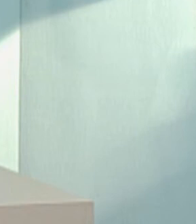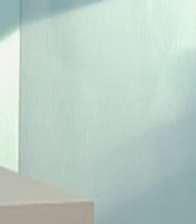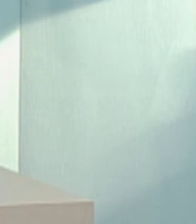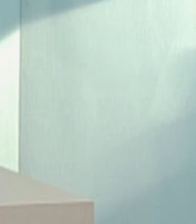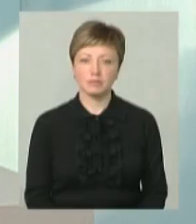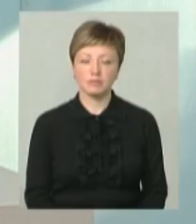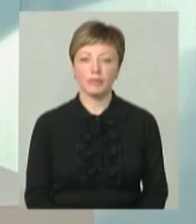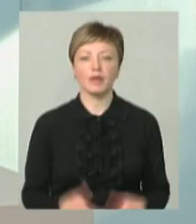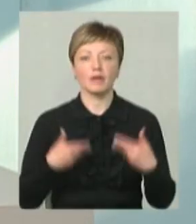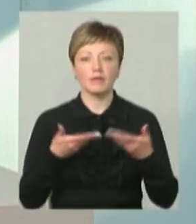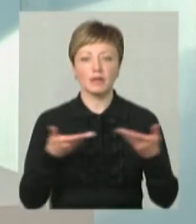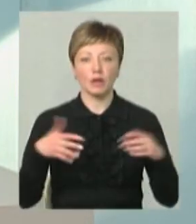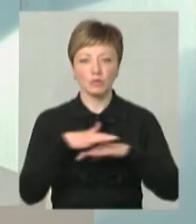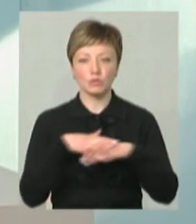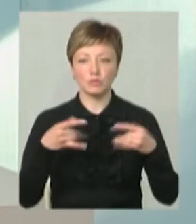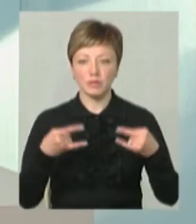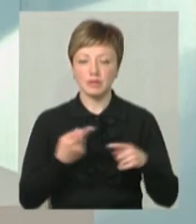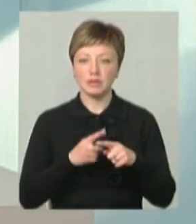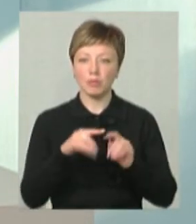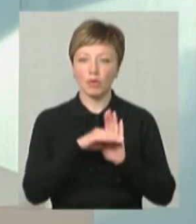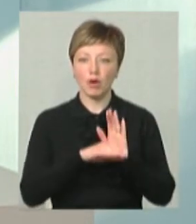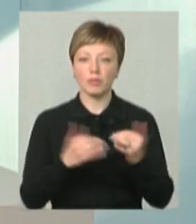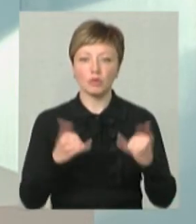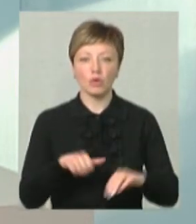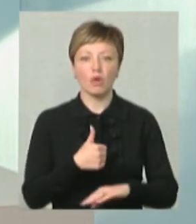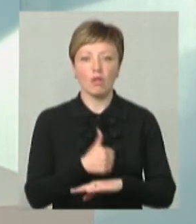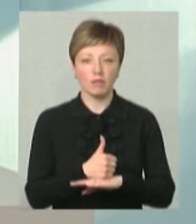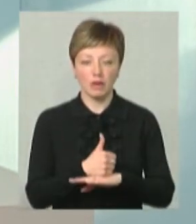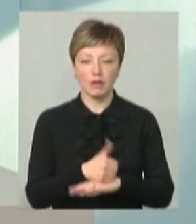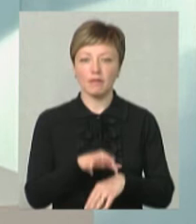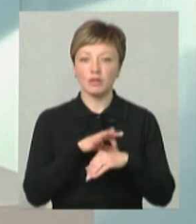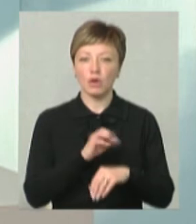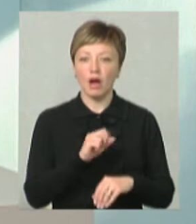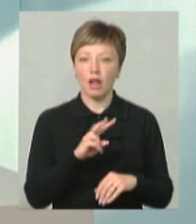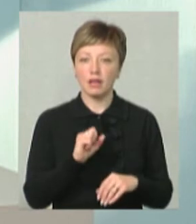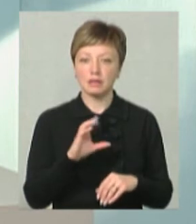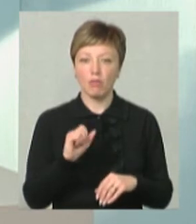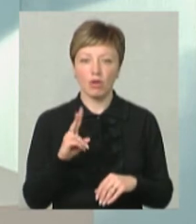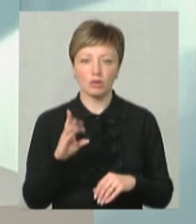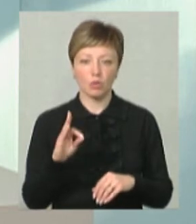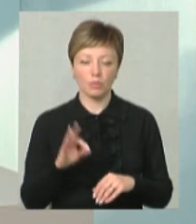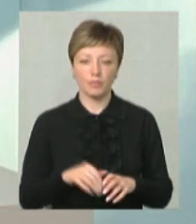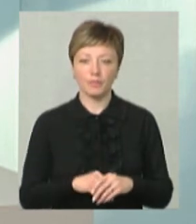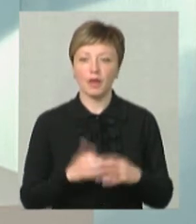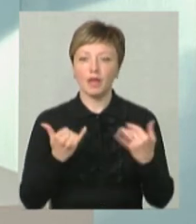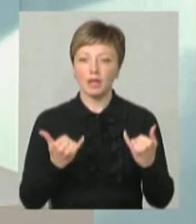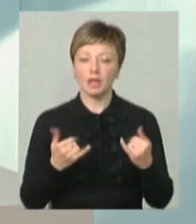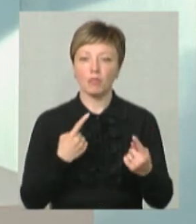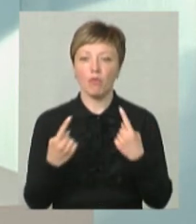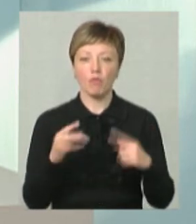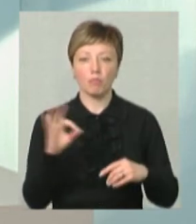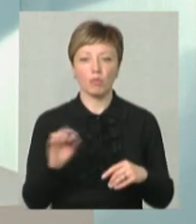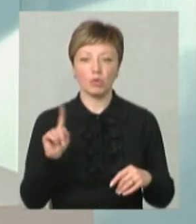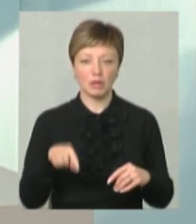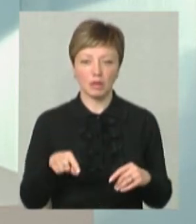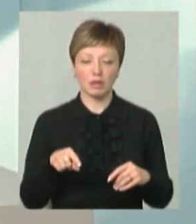Вітаю на Суспільну. Це програма «Сьогодні головне». Мене звати Алла Самойленко. Нині поговоримо про те,